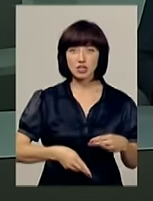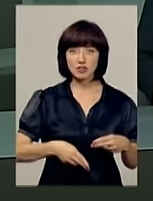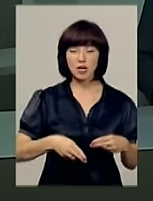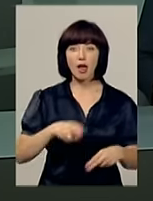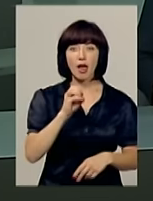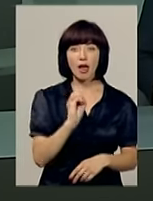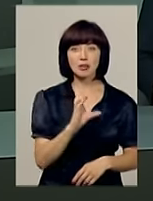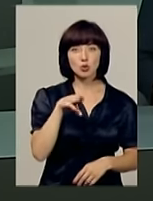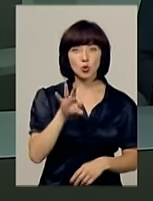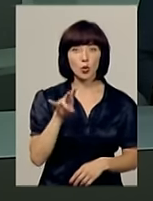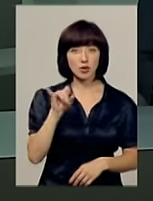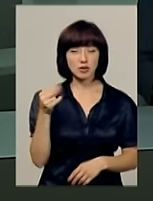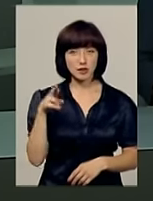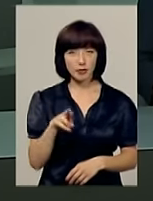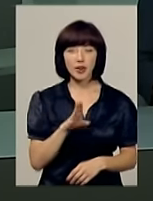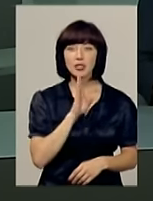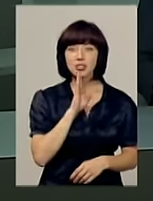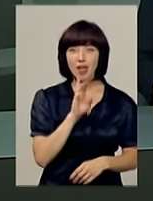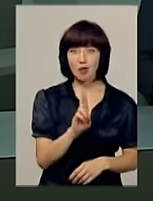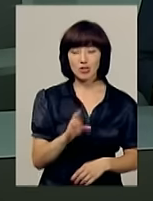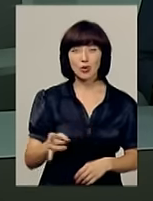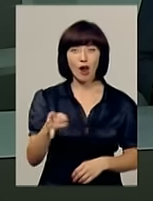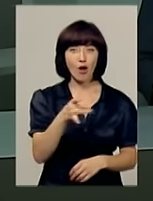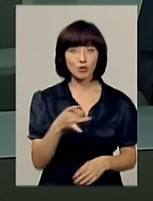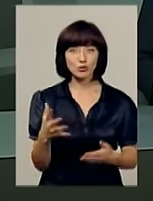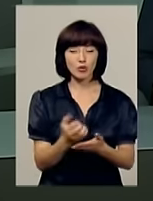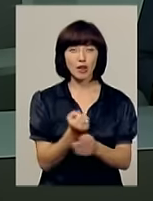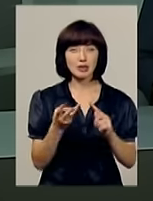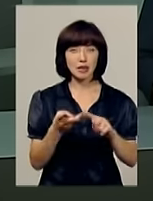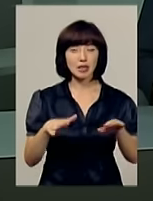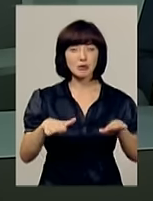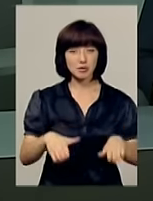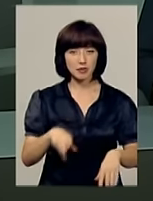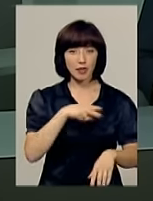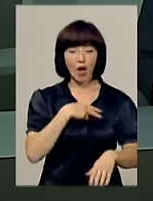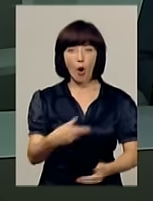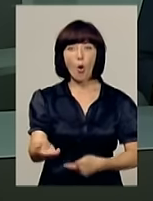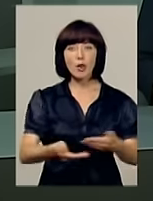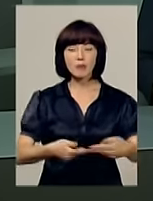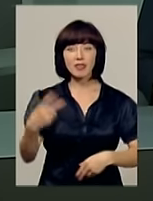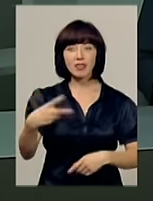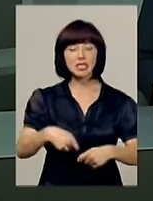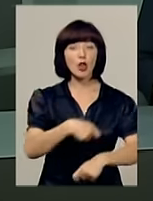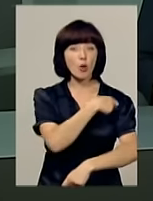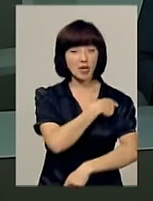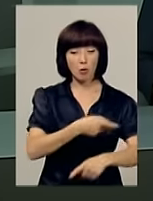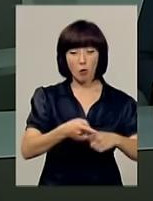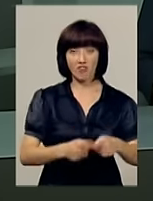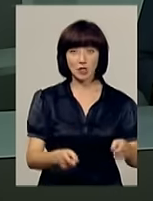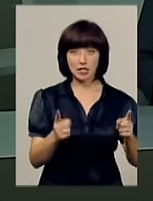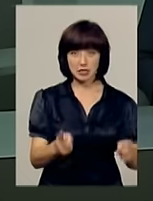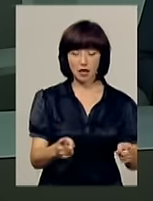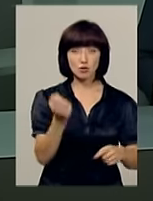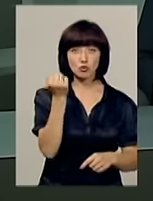естонському Талліні. Людмила Оляновська з Єрмолинеччини здобула бронзову нагороду в ходьбі на 20 кілометрів. Половину дистанції